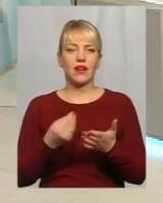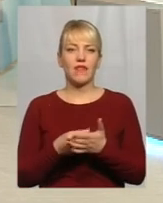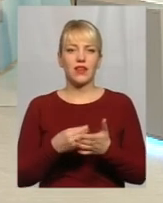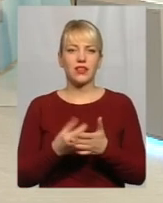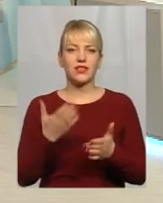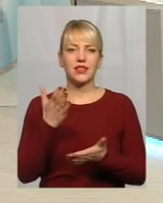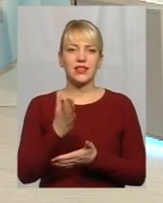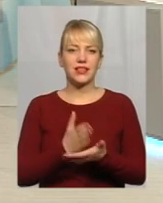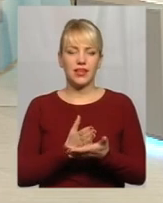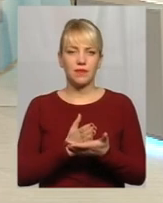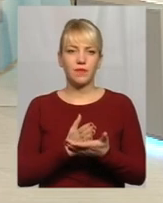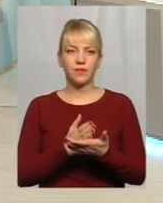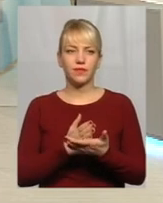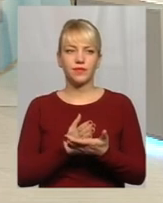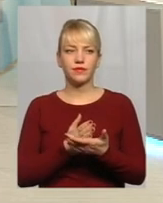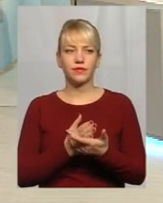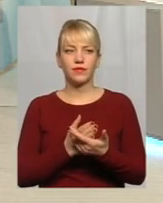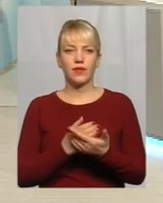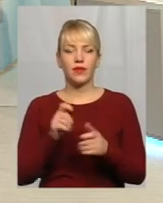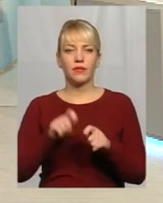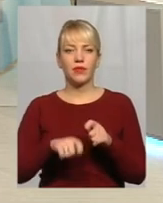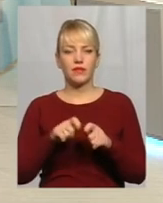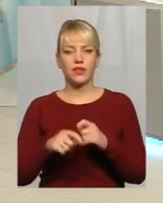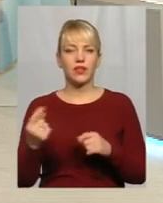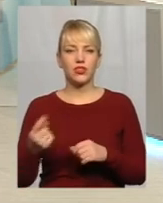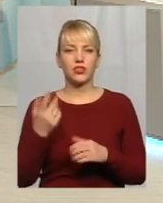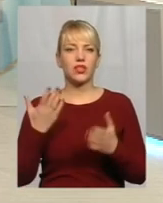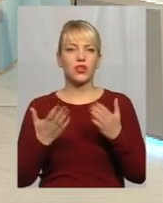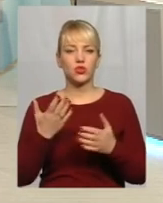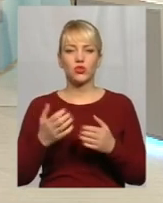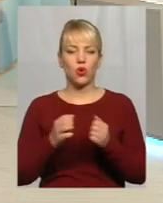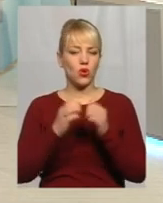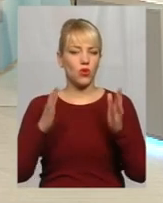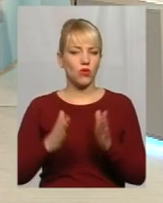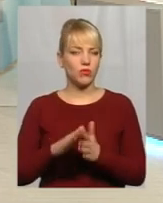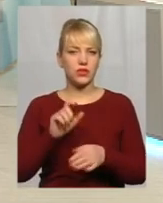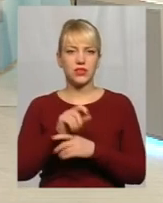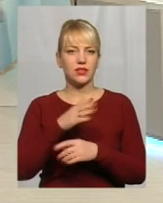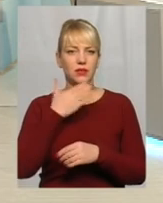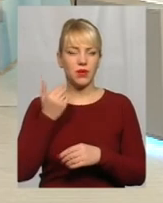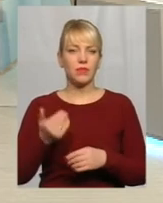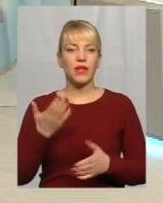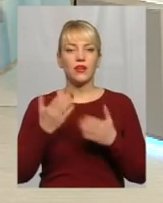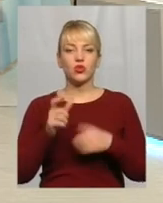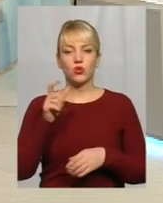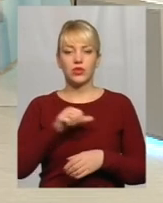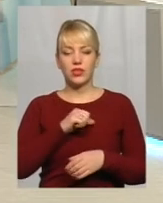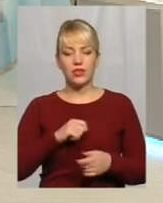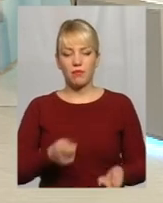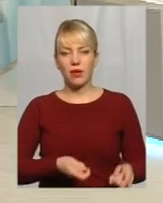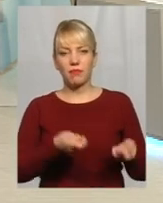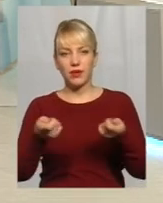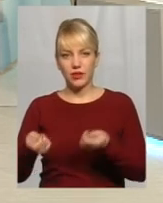перевірки лічильника, якщо людина не комплексно не замовляє військово? Якщо людина сама приносить